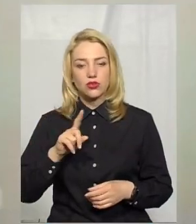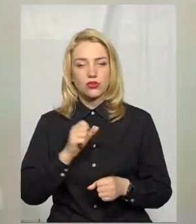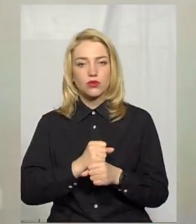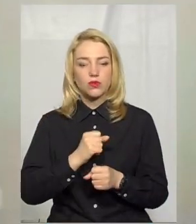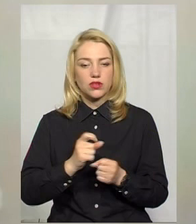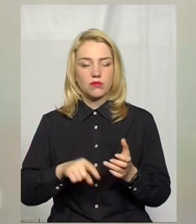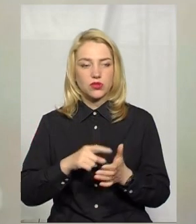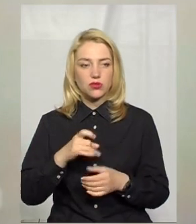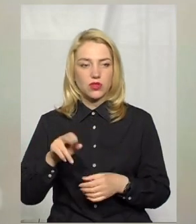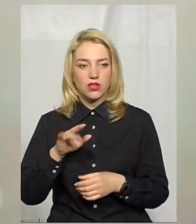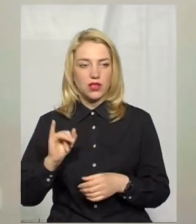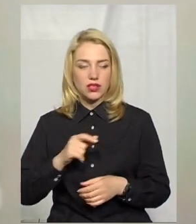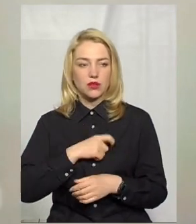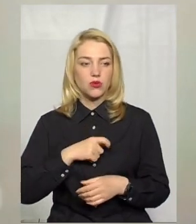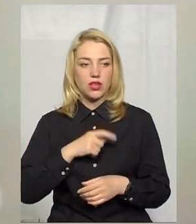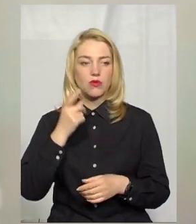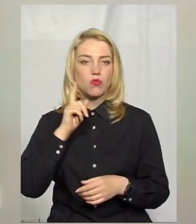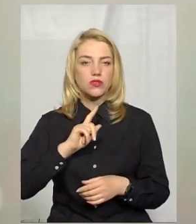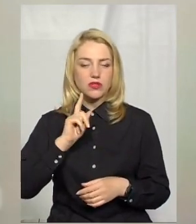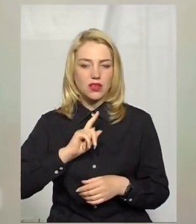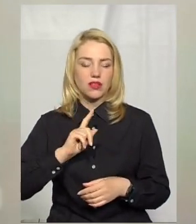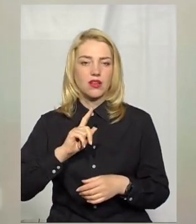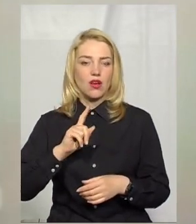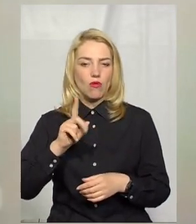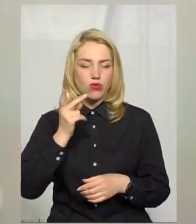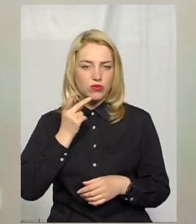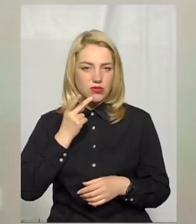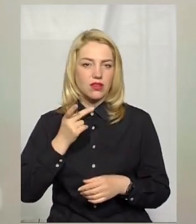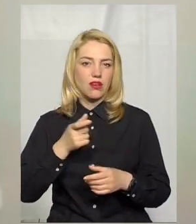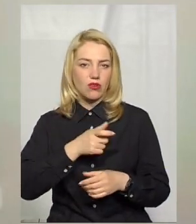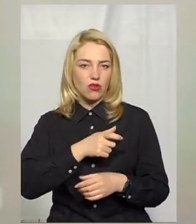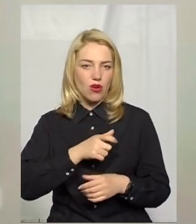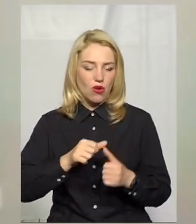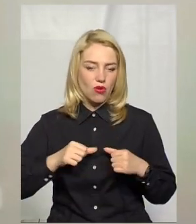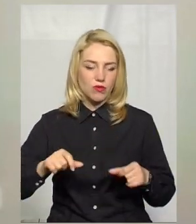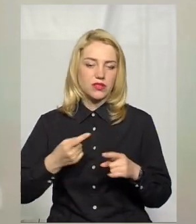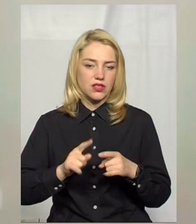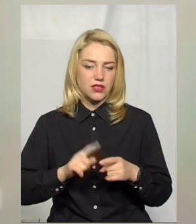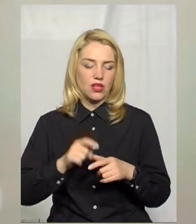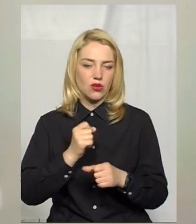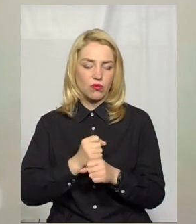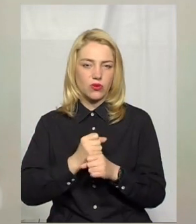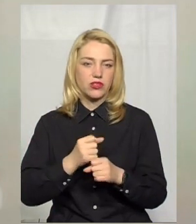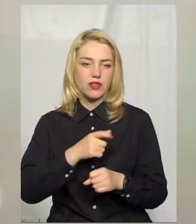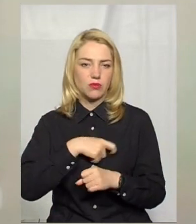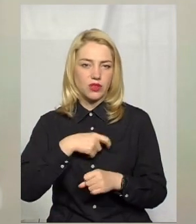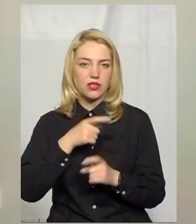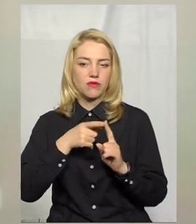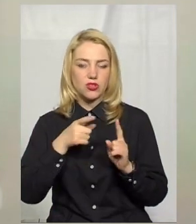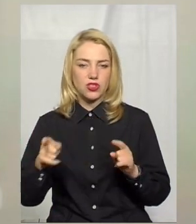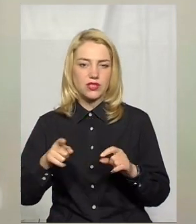Це Депутатів у постійних комісіях Це робота Депутатів під час пленарних засідань